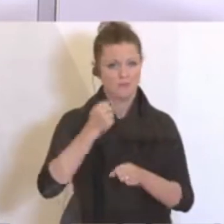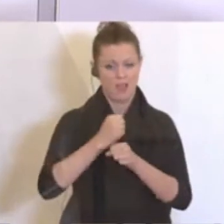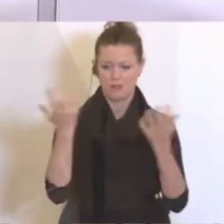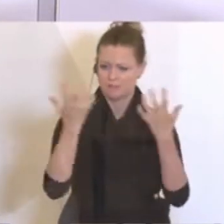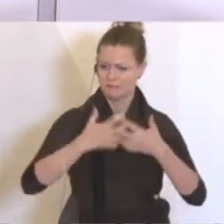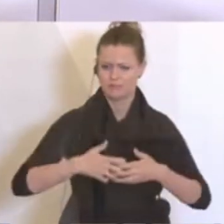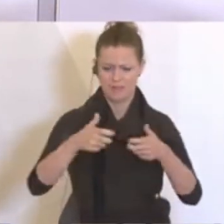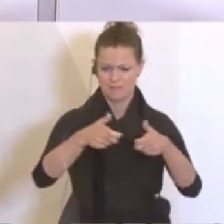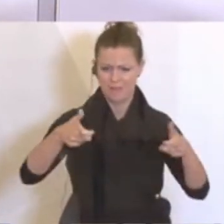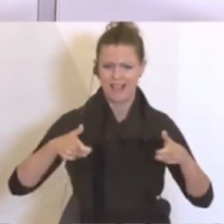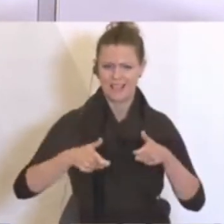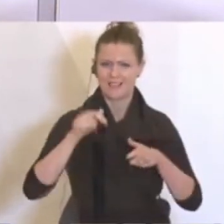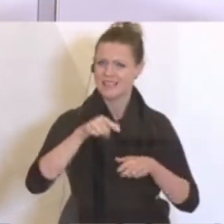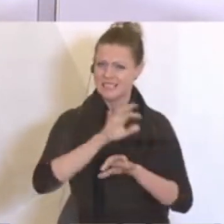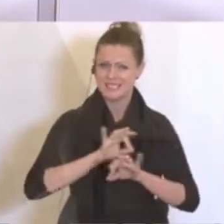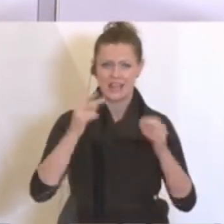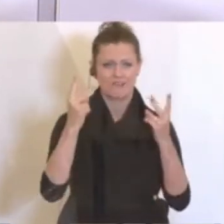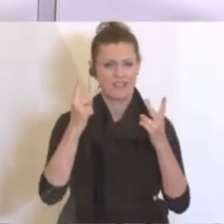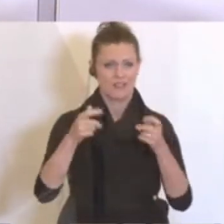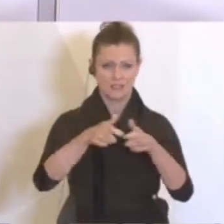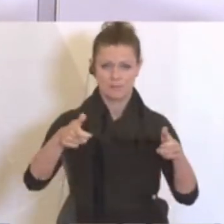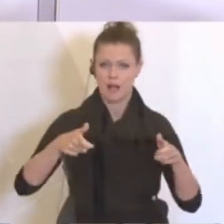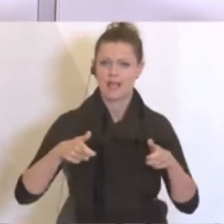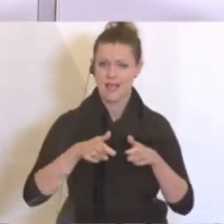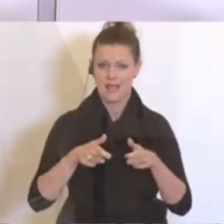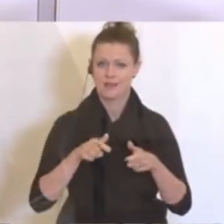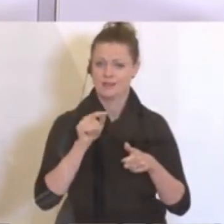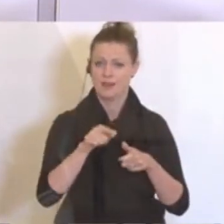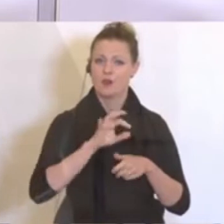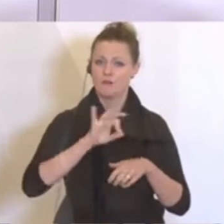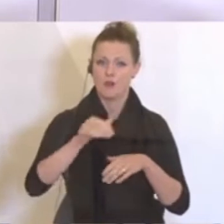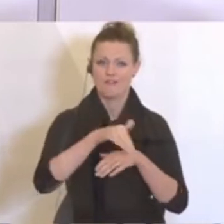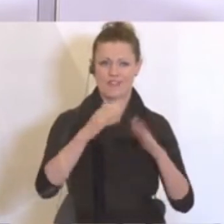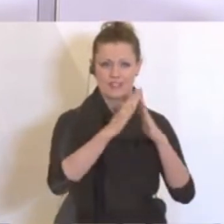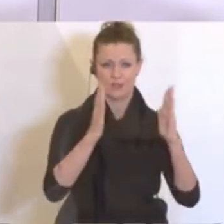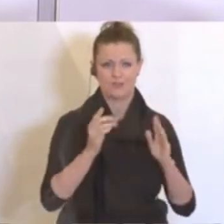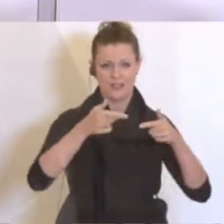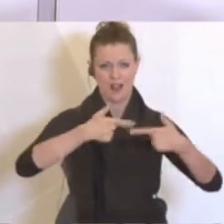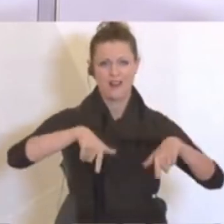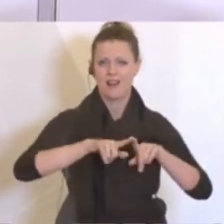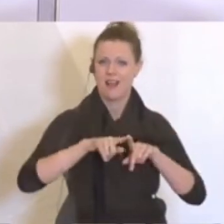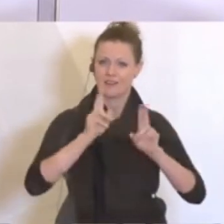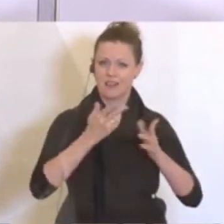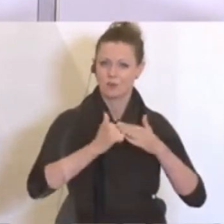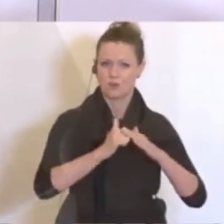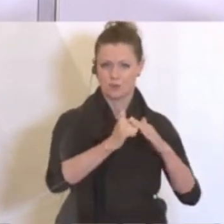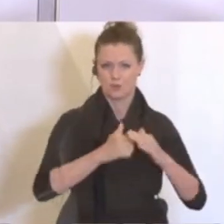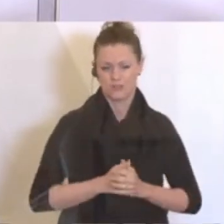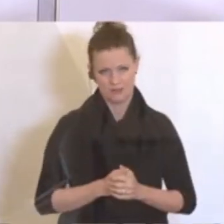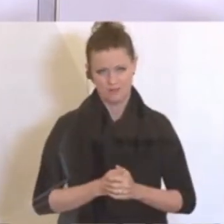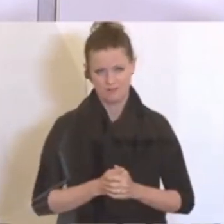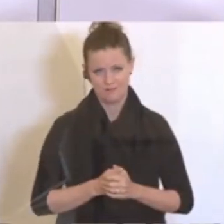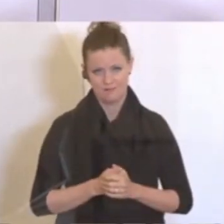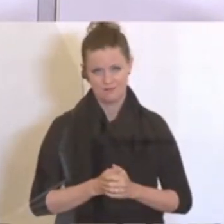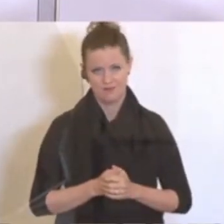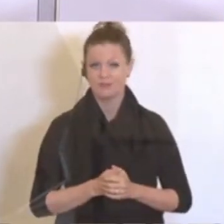Es ist ein wichtiges Paket, um die Wirtshäuser in unserem Land zu unterstützen, um